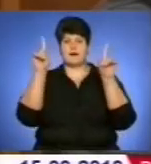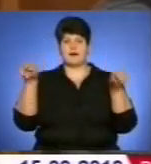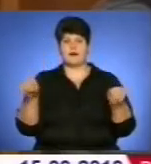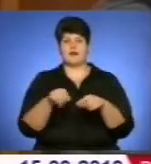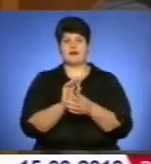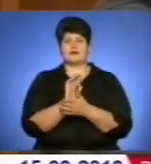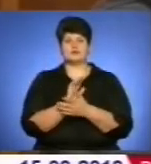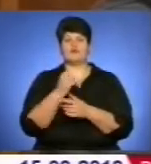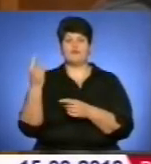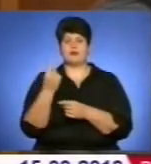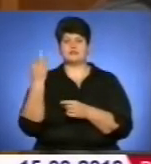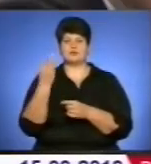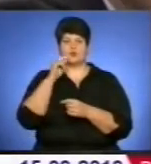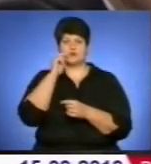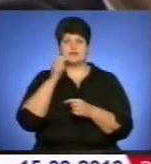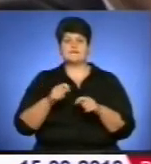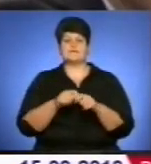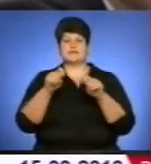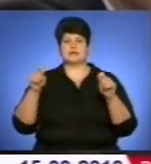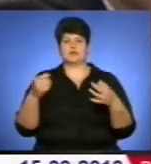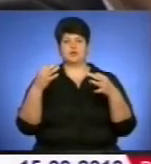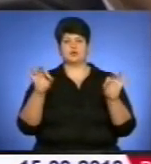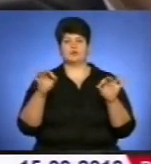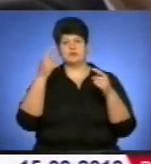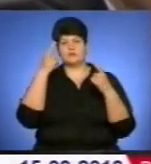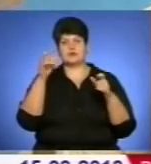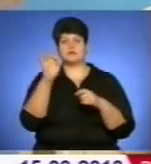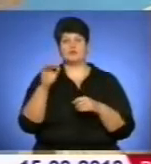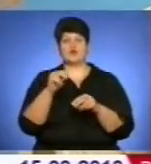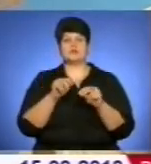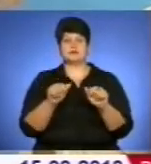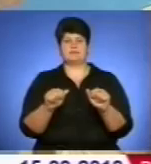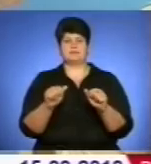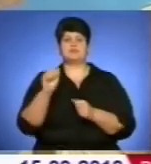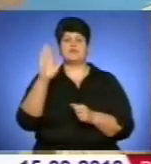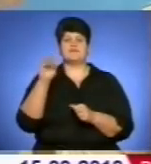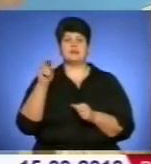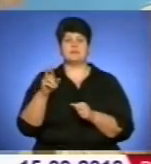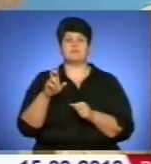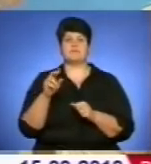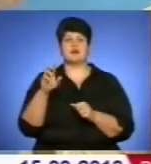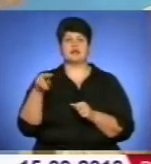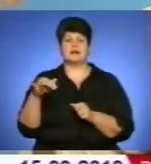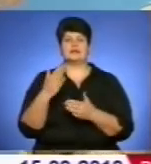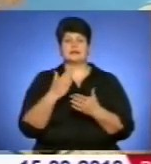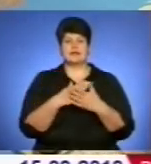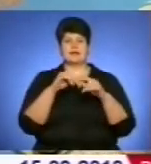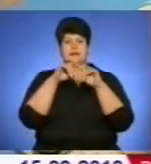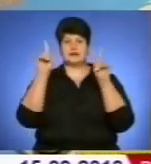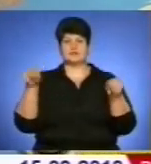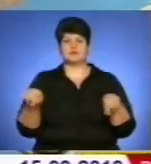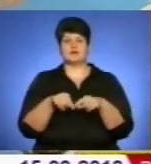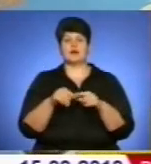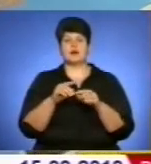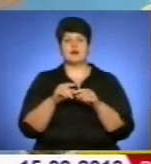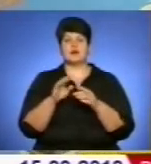позитивно, і це говорить про нашу готовність працювати за новими правилами. Разом з Національною кадастровою системою з початку року розпочала